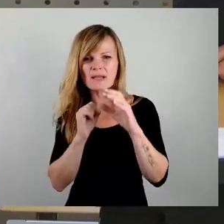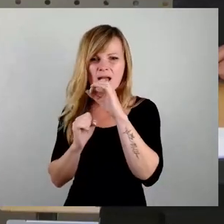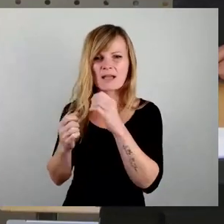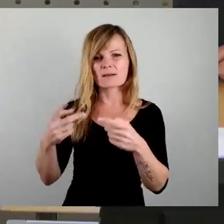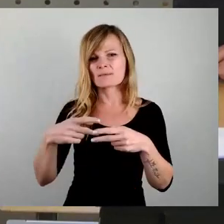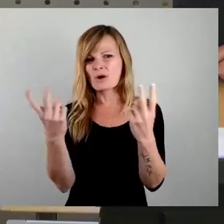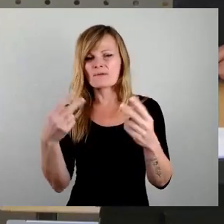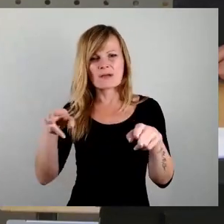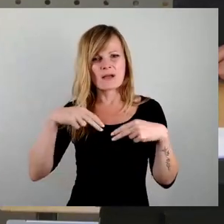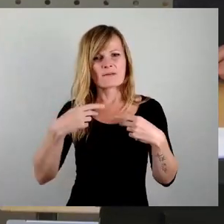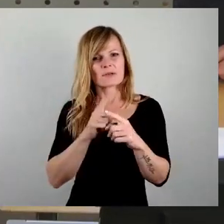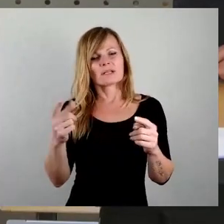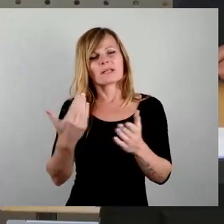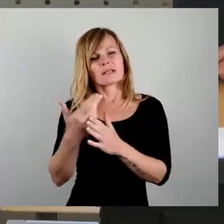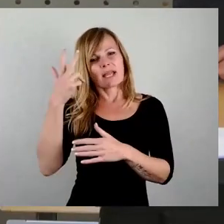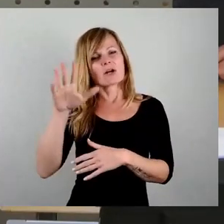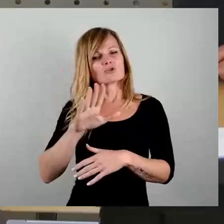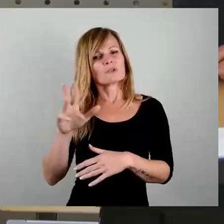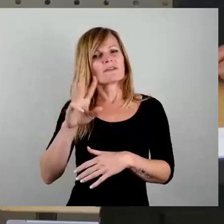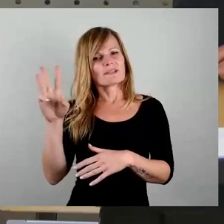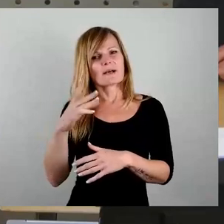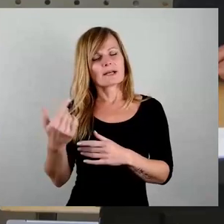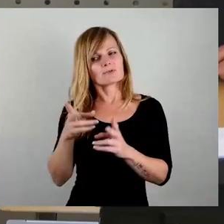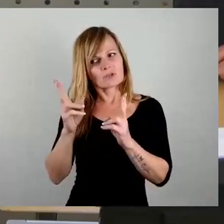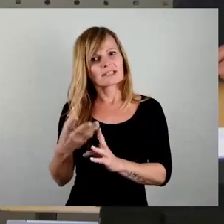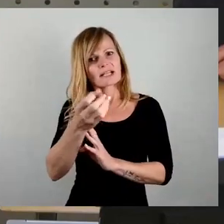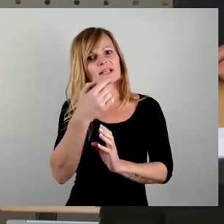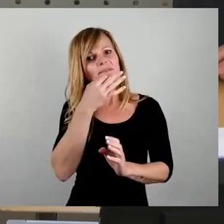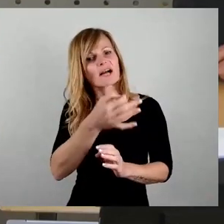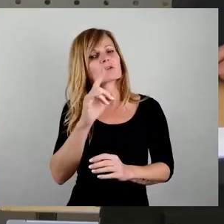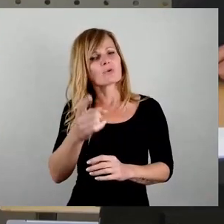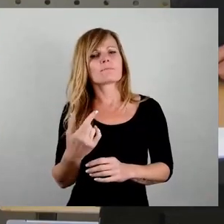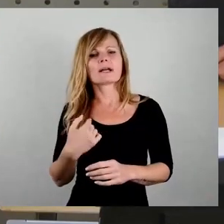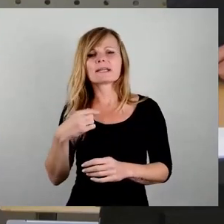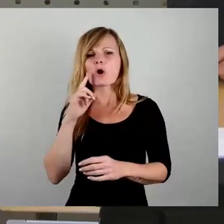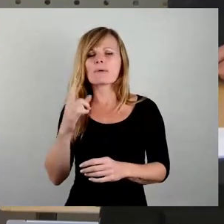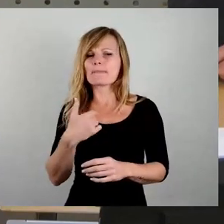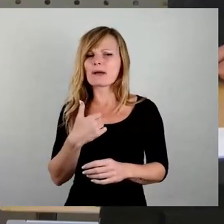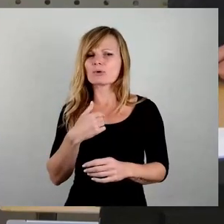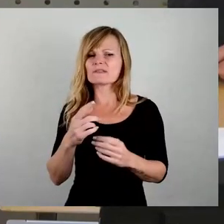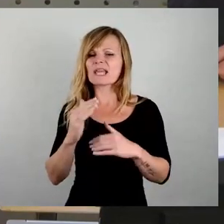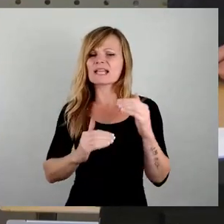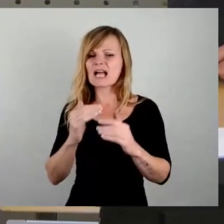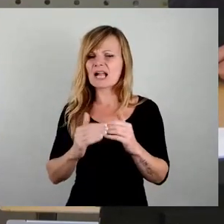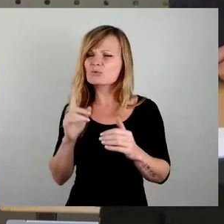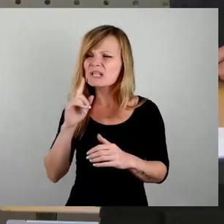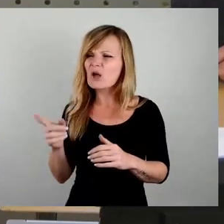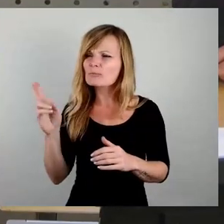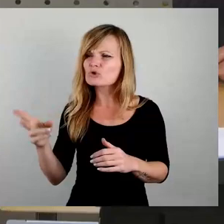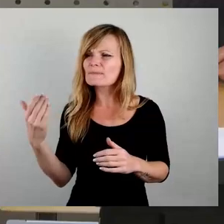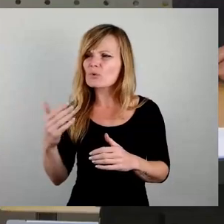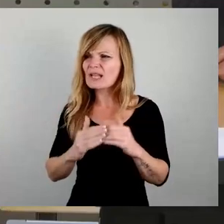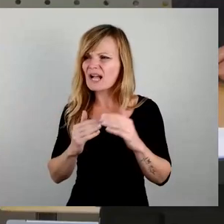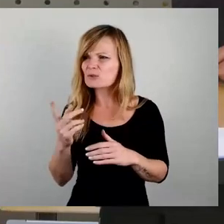wie gesagt, noch mal hier zu Recht angegriffen hat und hinterfragt hat. Ich glaube, bei uns wird es nur für eine Enthaltung reichen, wenn ich mich recht erinnere,